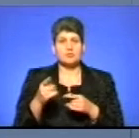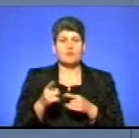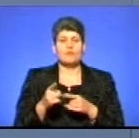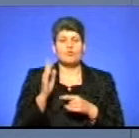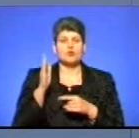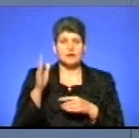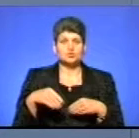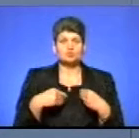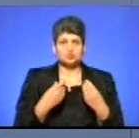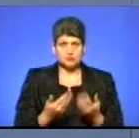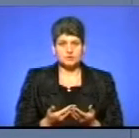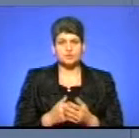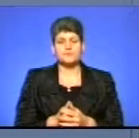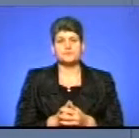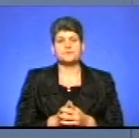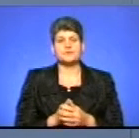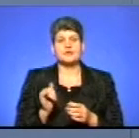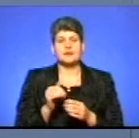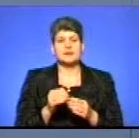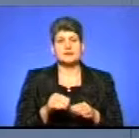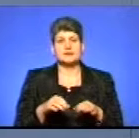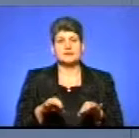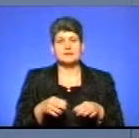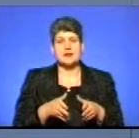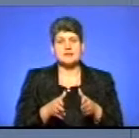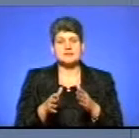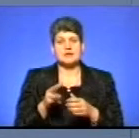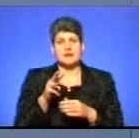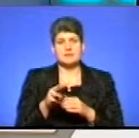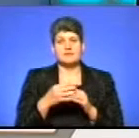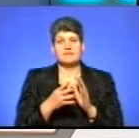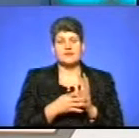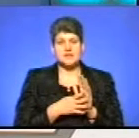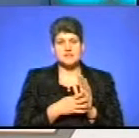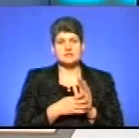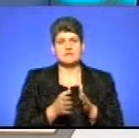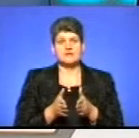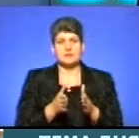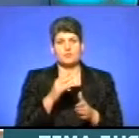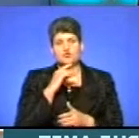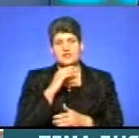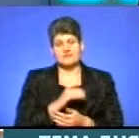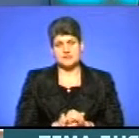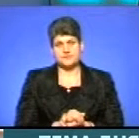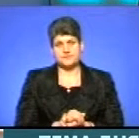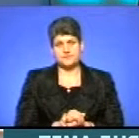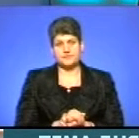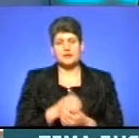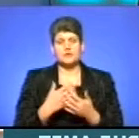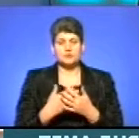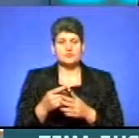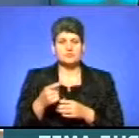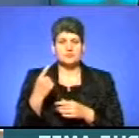їх дадуть. І траса М-19 це в напрямку Чернівців. Тобто, на